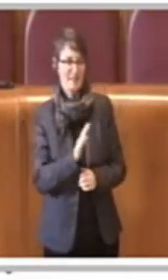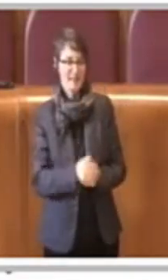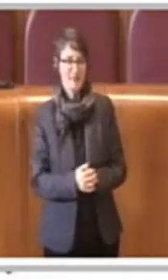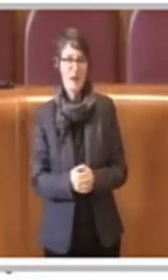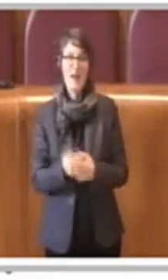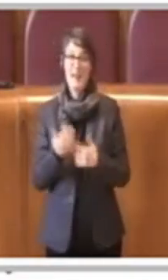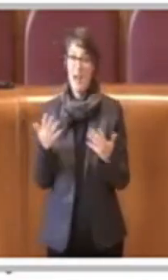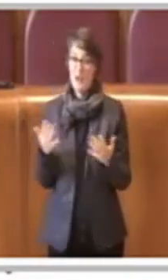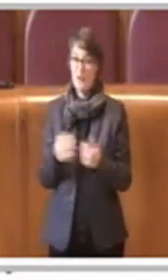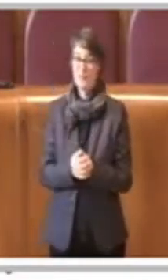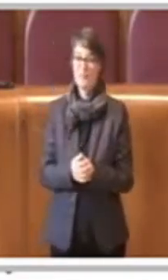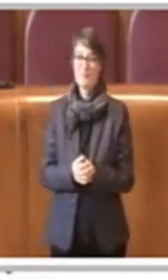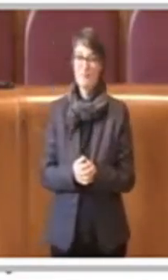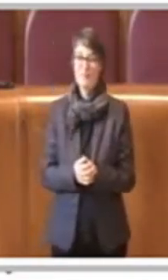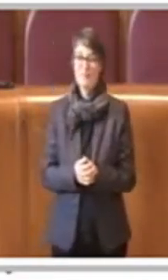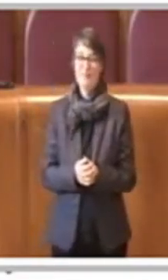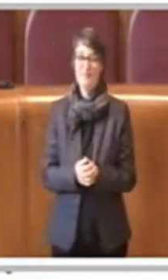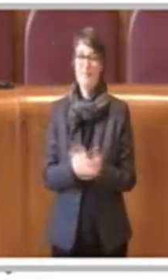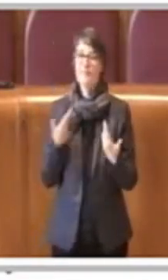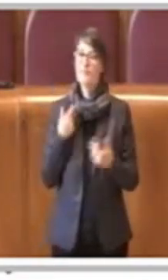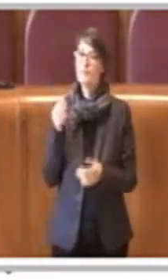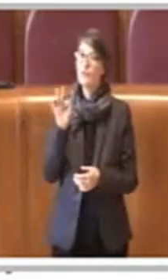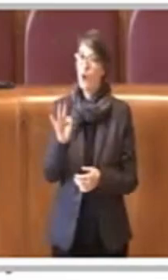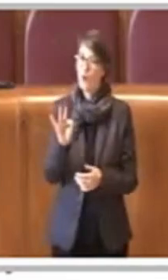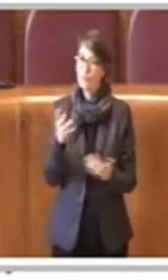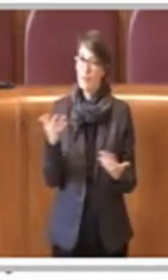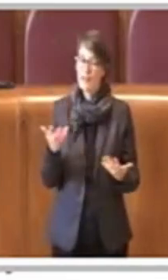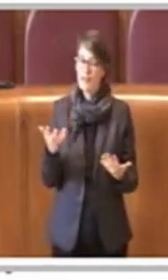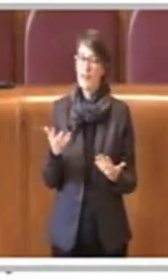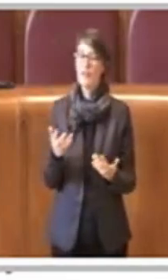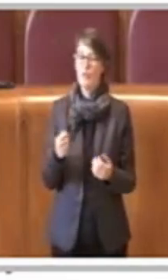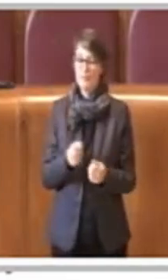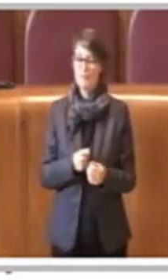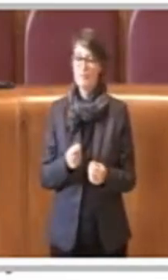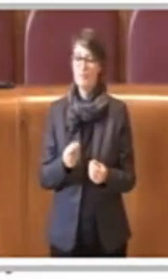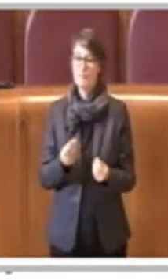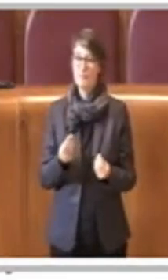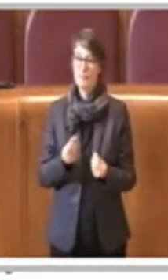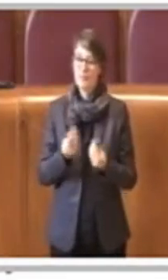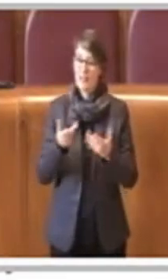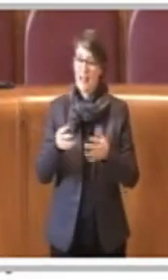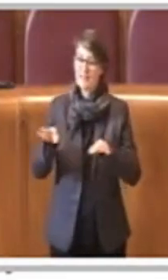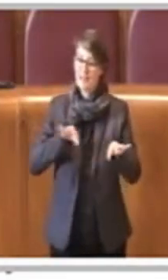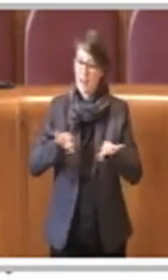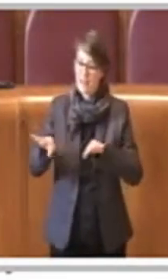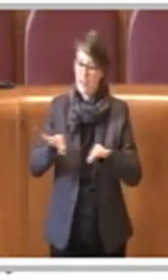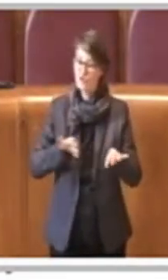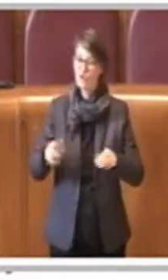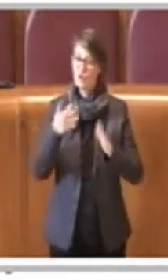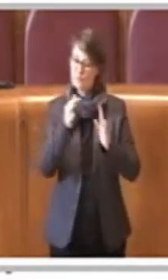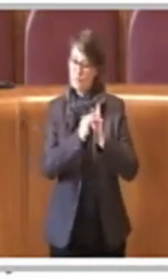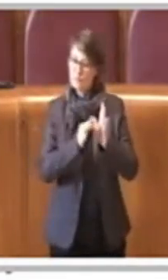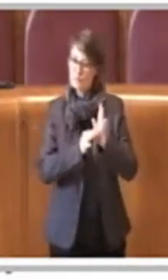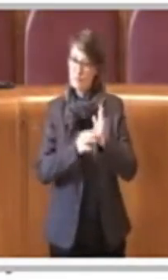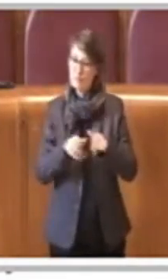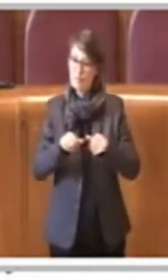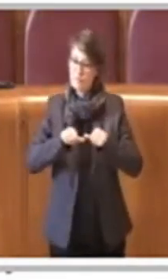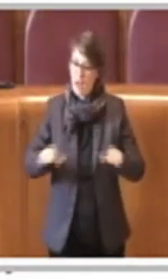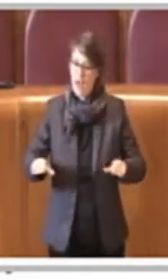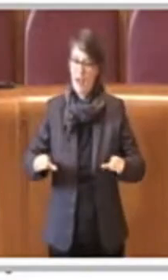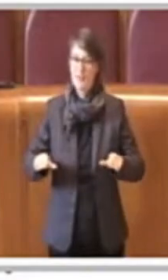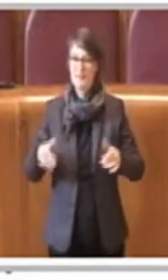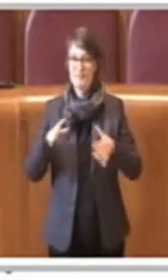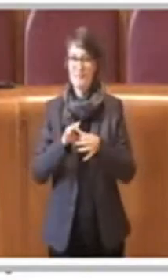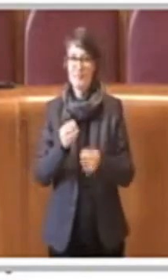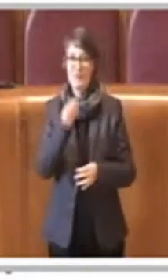Dicevo appunto, l'intento era quello di delineare le strategie, linee guida della food policy sia a Roma sulla scia della